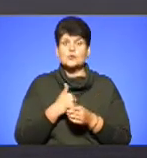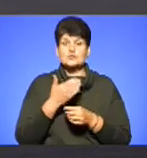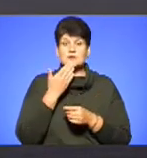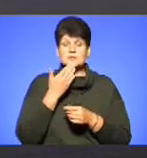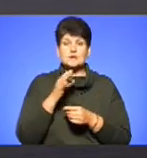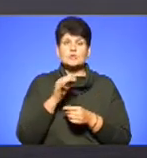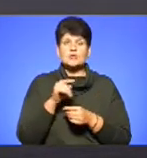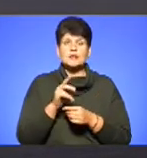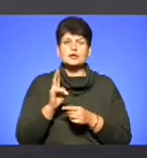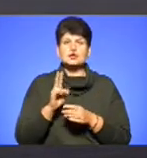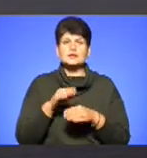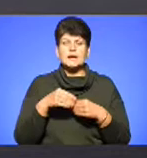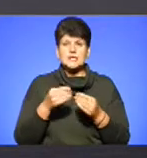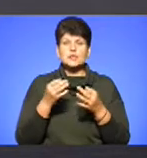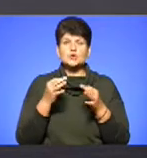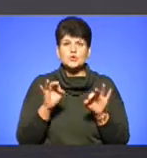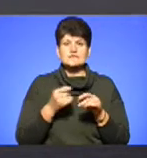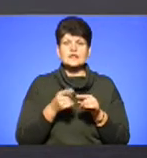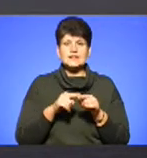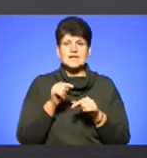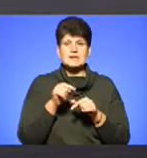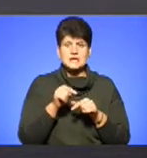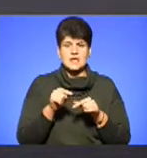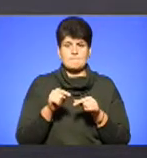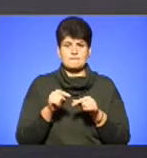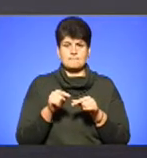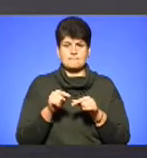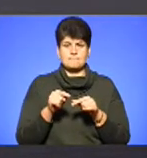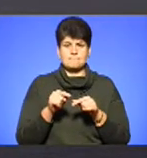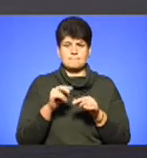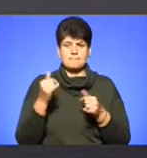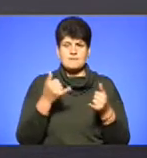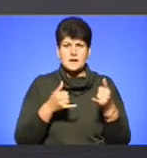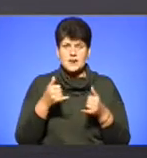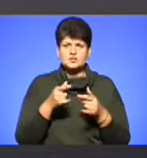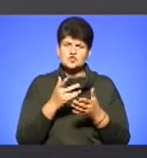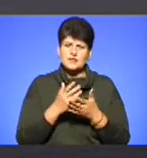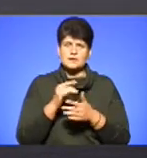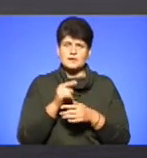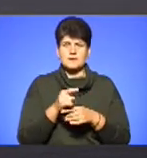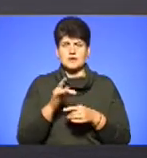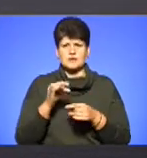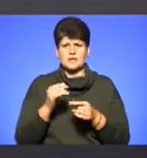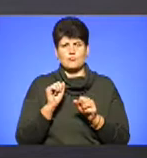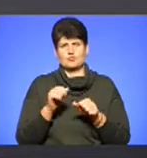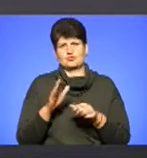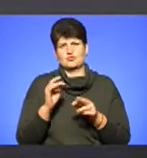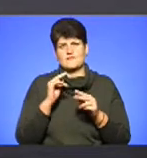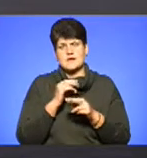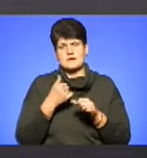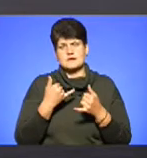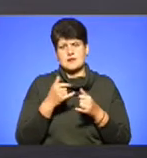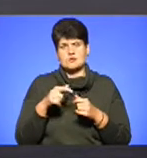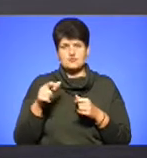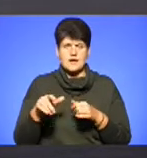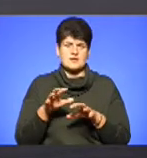про те, хто дає дозвіл саме на цей препарат, і чи є там речовини, які можуть бути шкідливі для людей, для